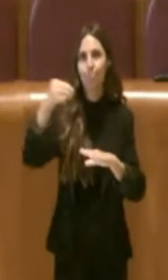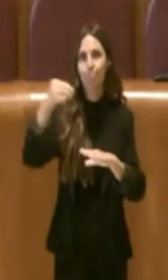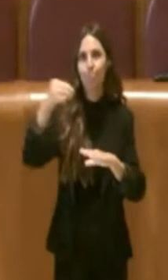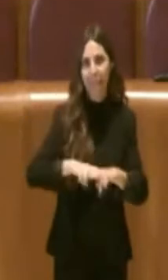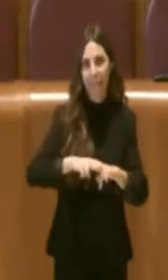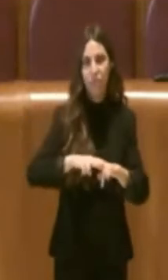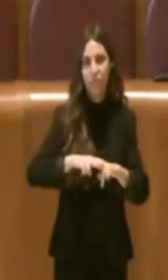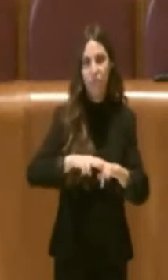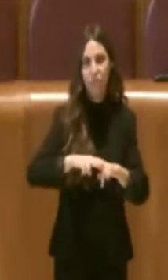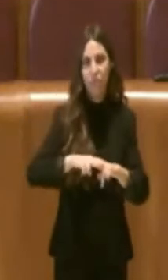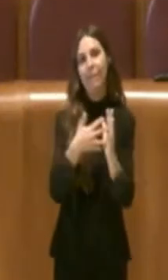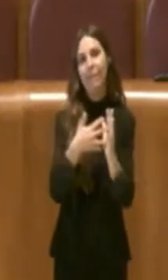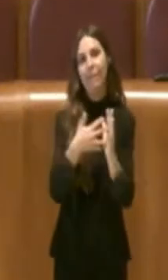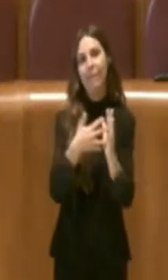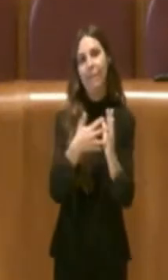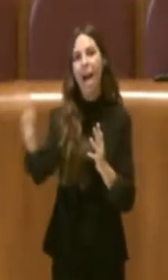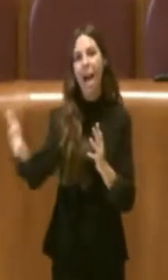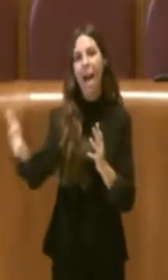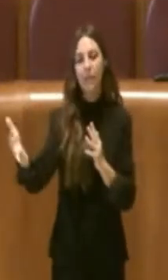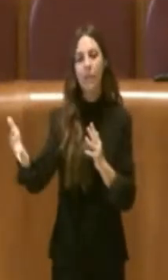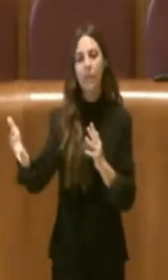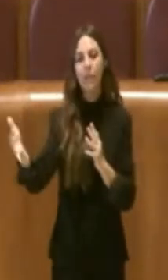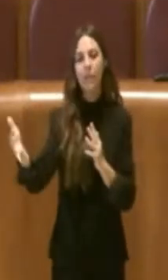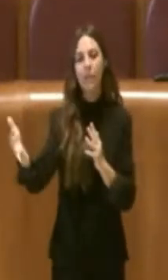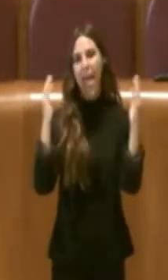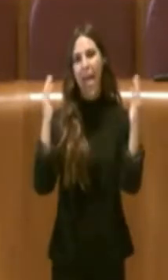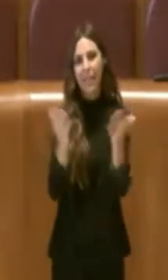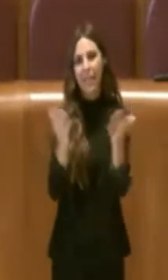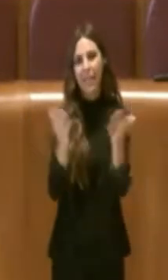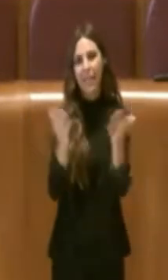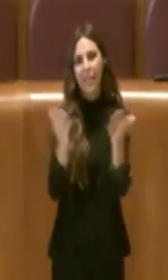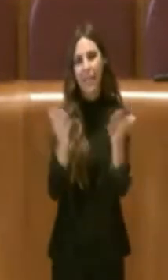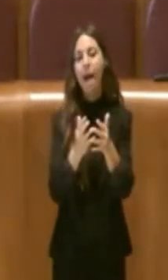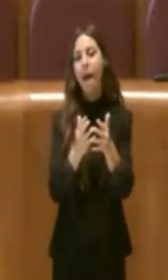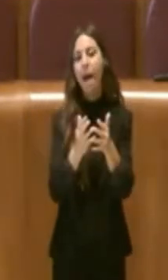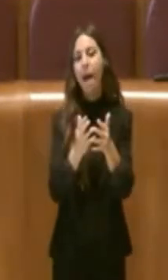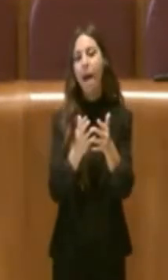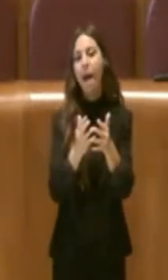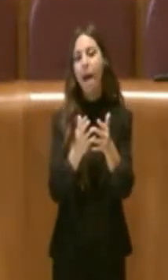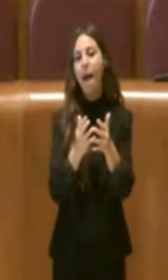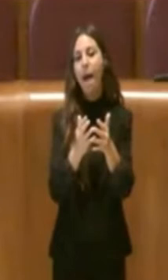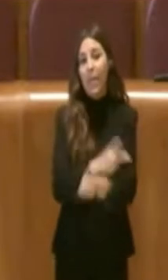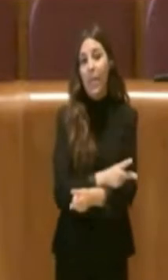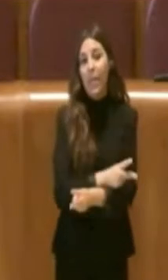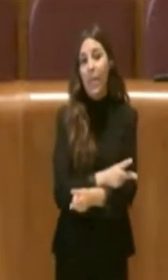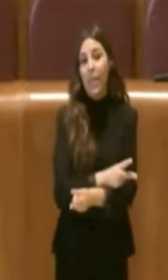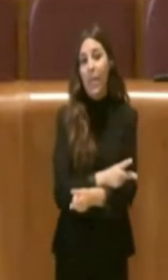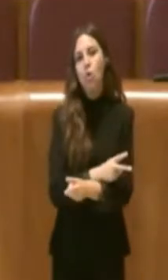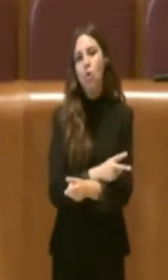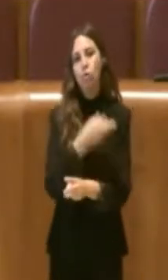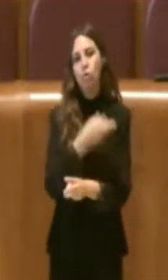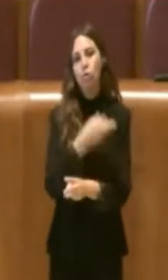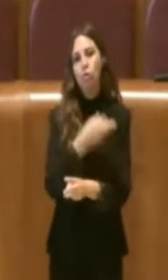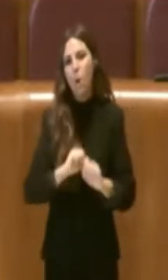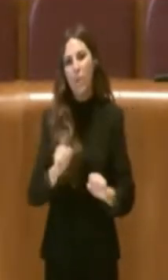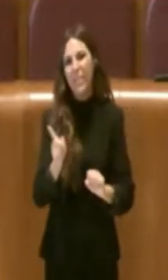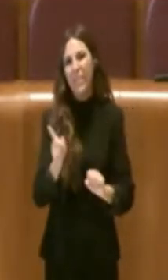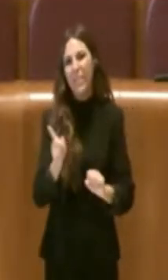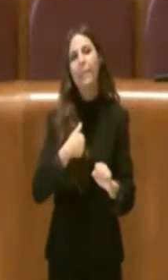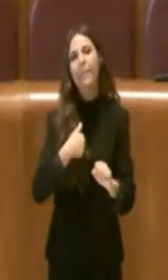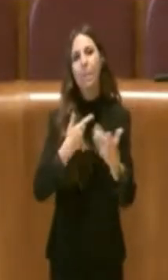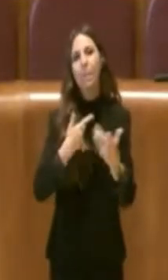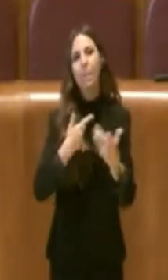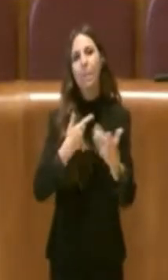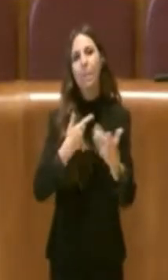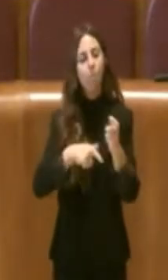le difficoltà ulteriori di questo periodo di pandemia in cui non c'è stata ovviamente la possibilità per tante persone di andare